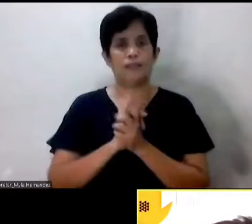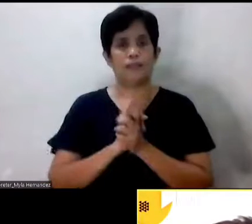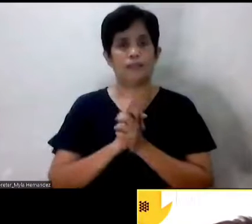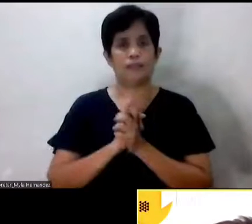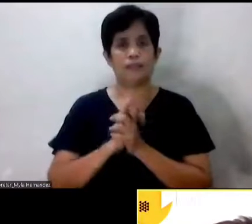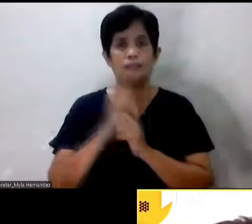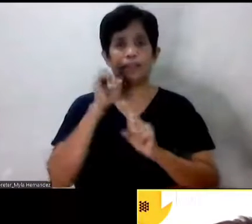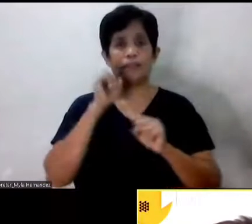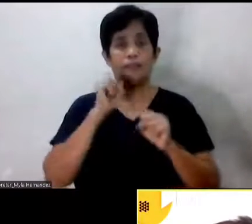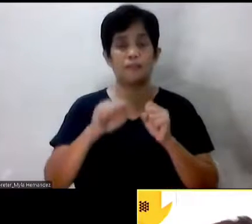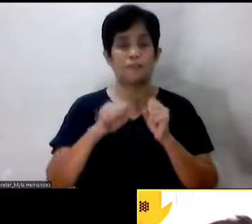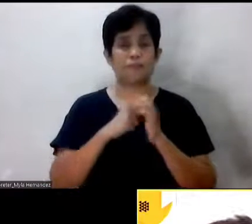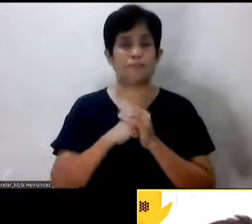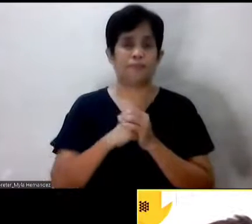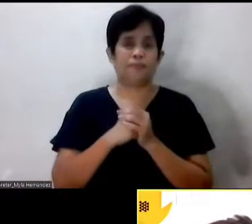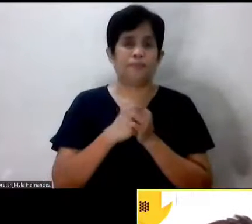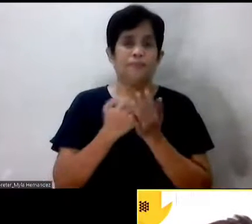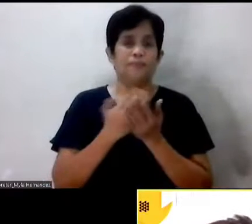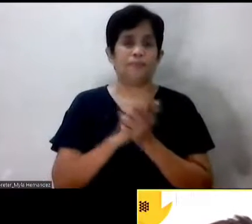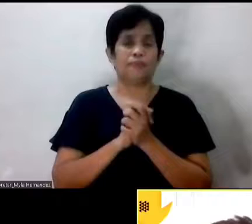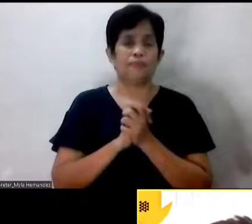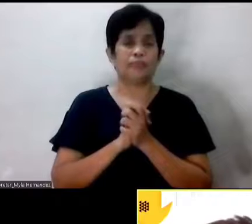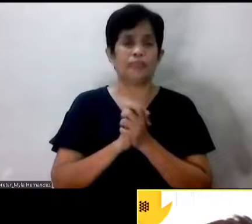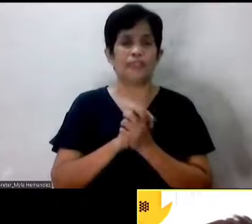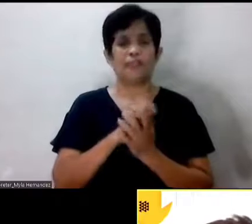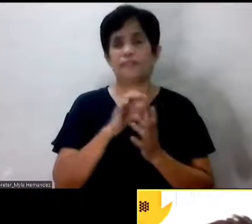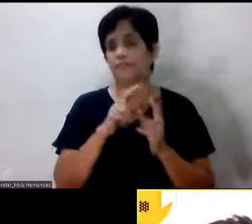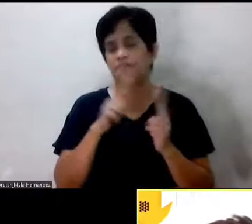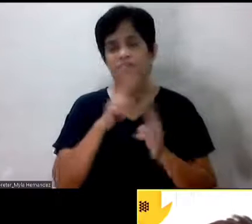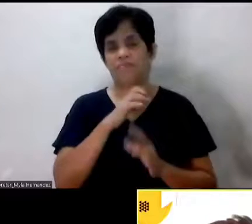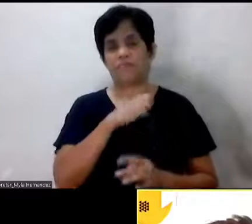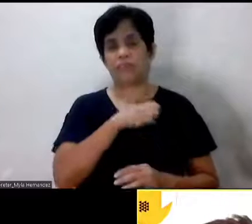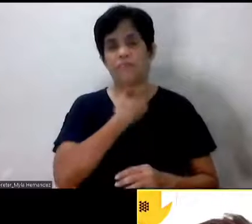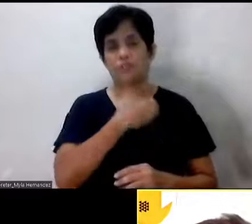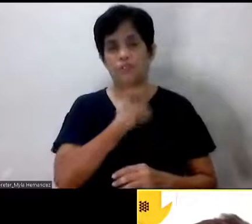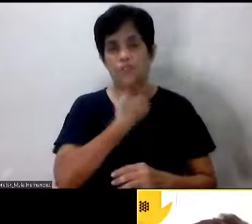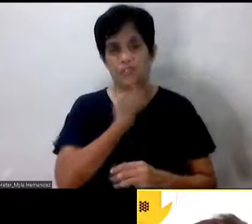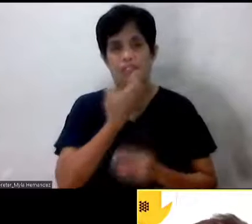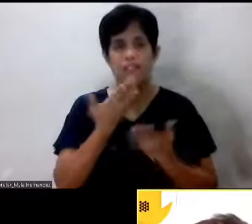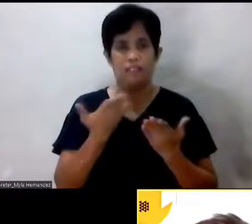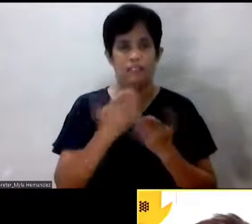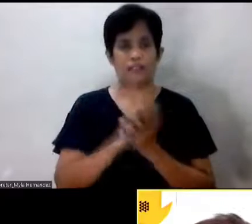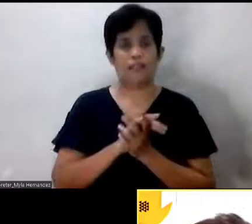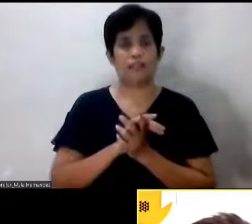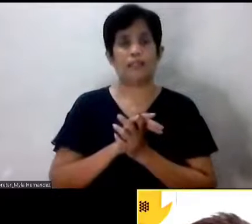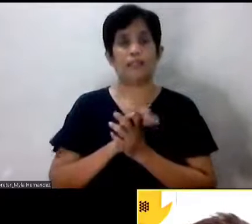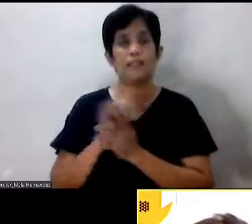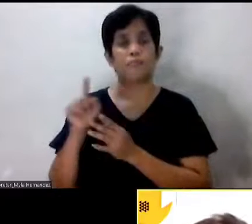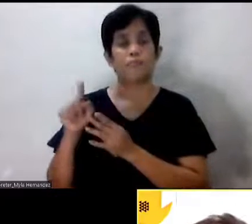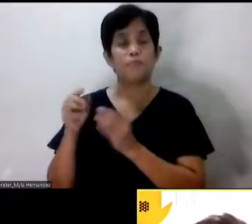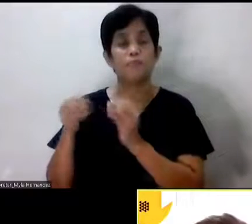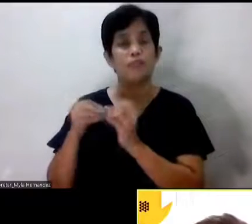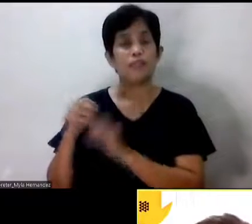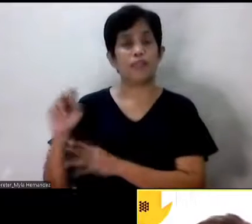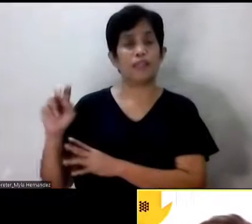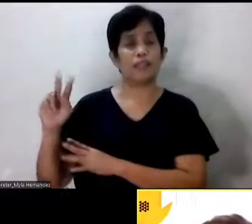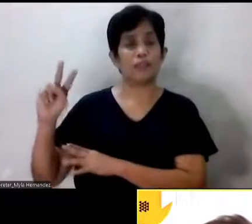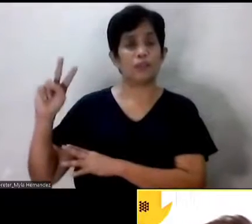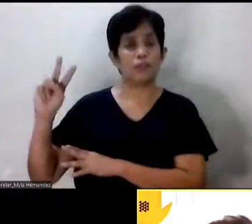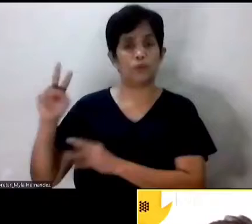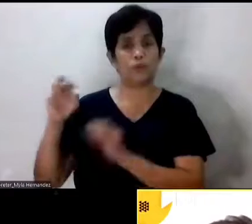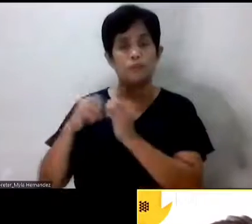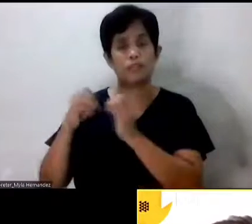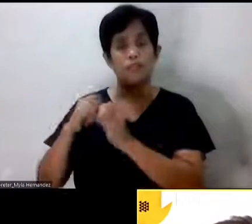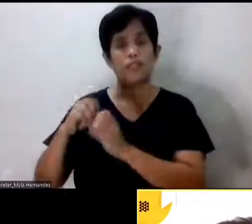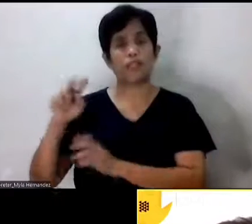napaka, you know, emotional para sa maraming tao. Then number two, yung kinagisnan natin na